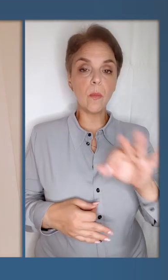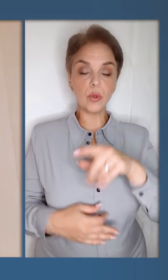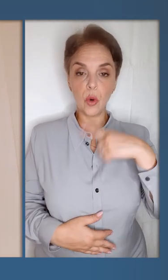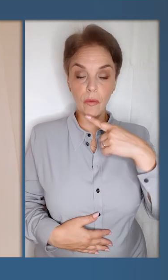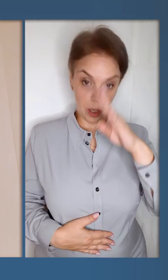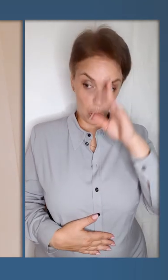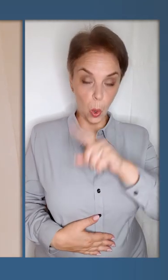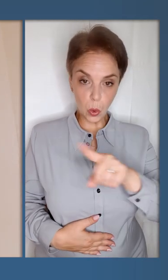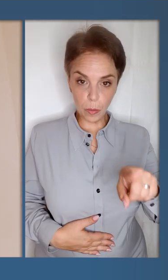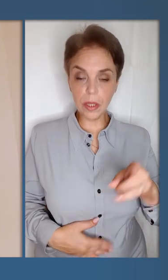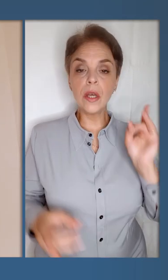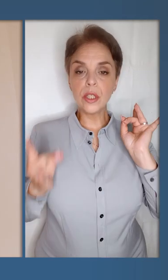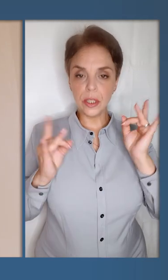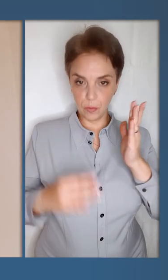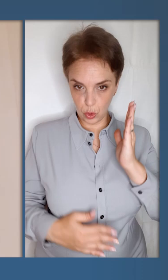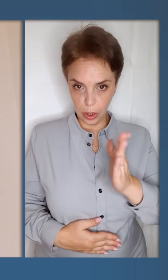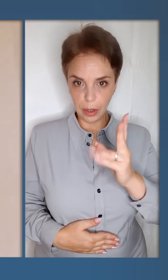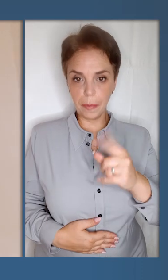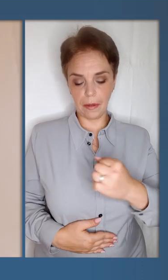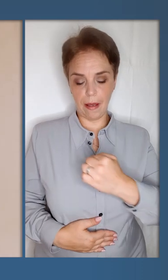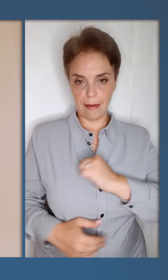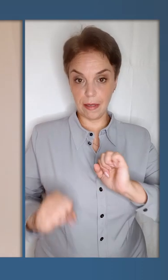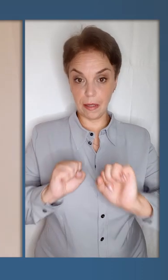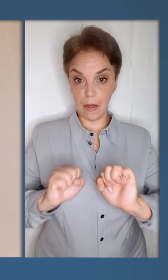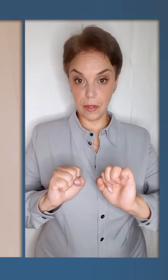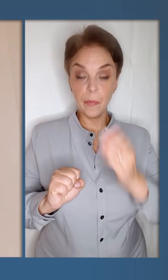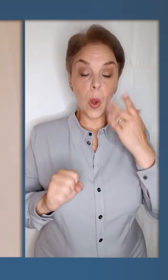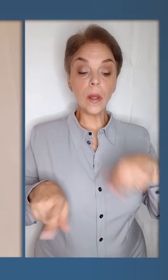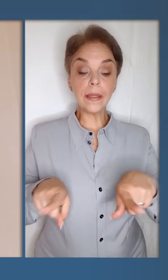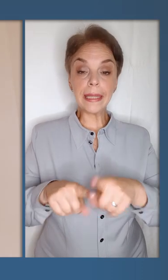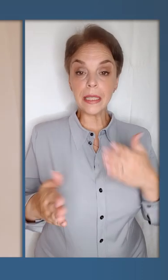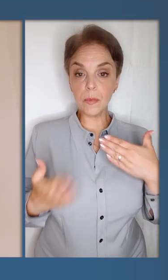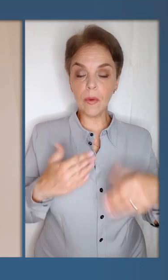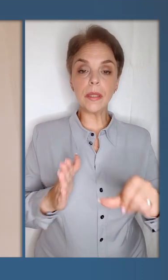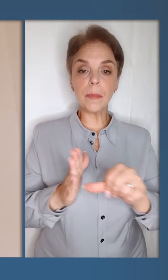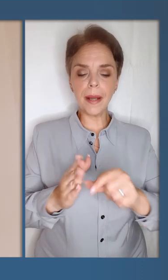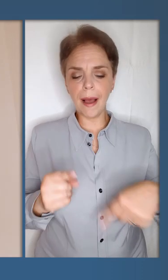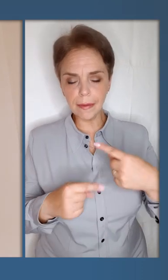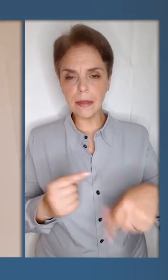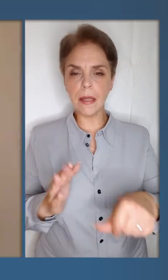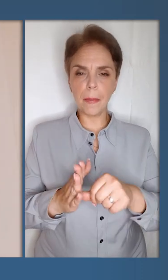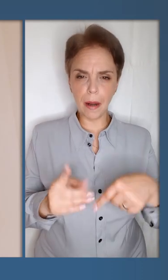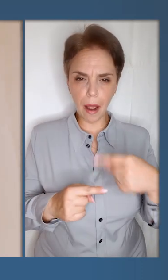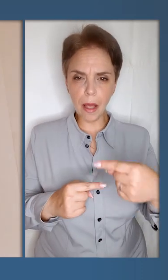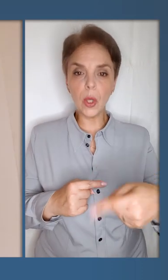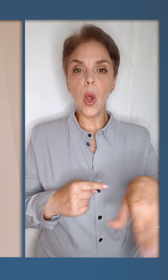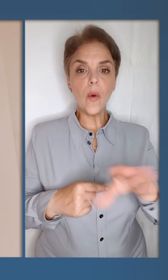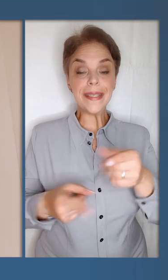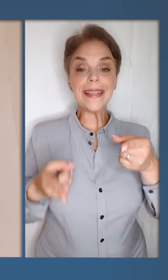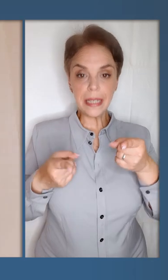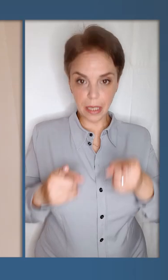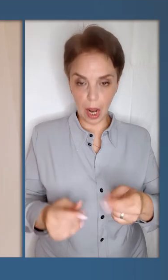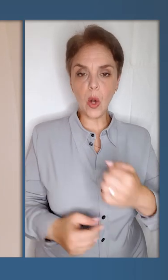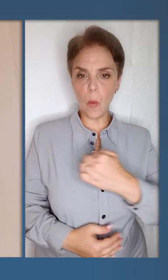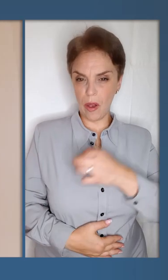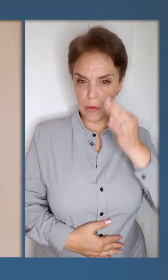про що говорили хлопці, звучатиме наставці. Коли таке спілкування бригади за бригадою і у всіх